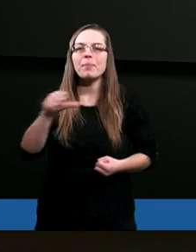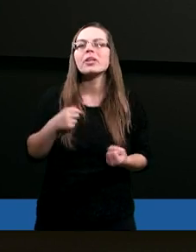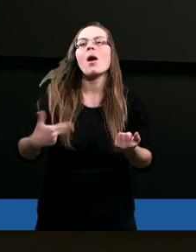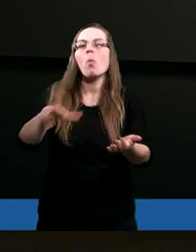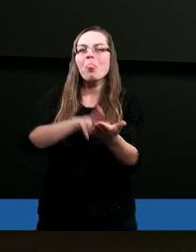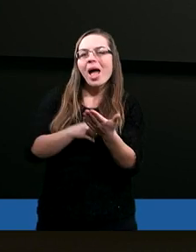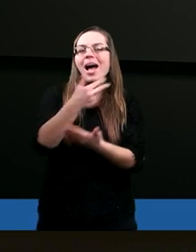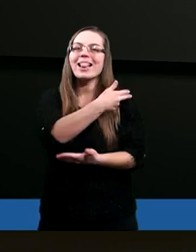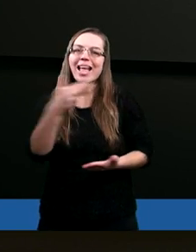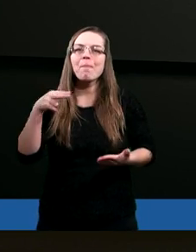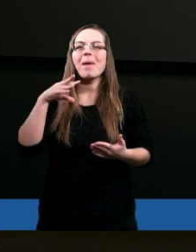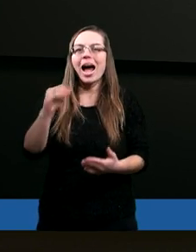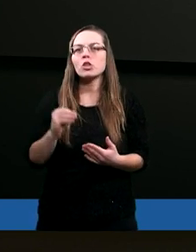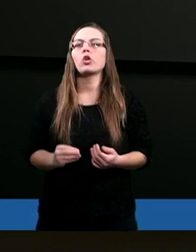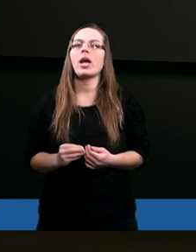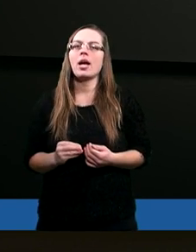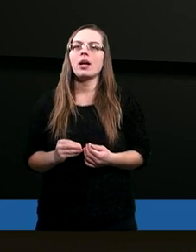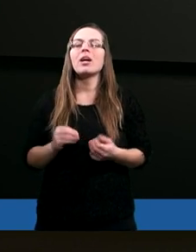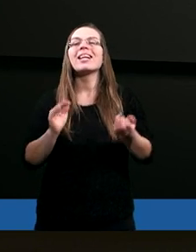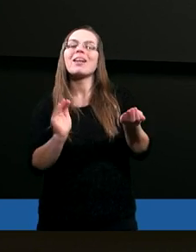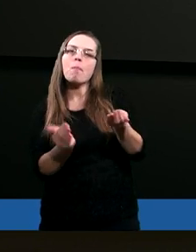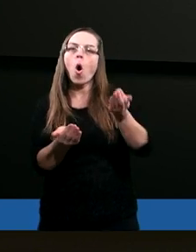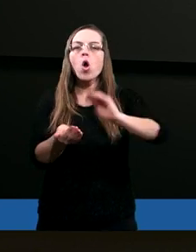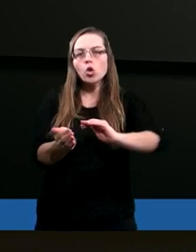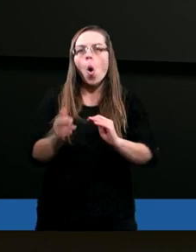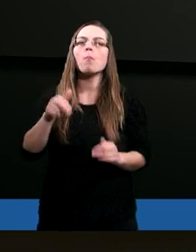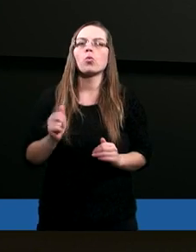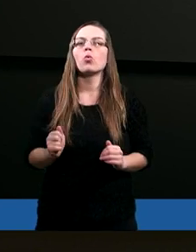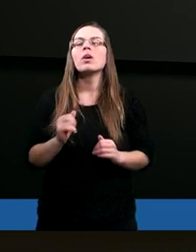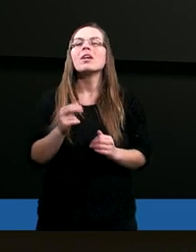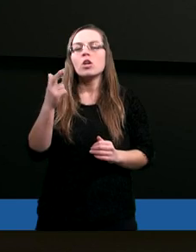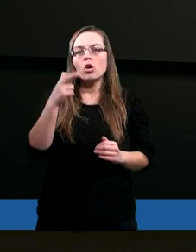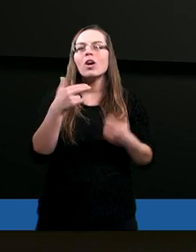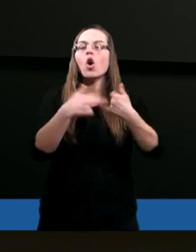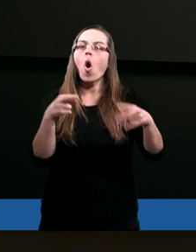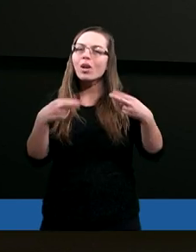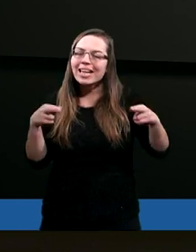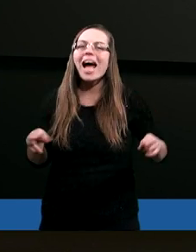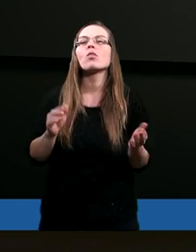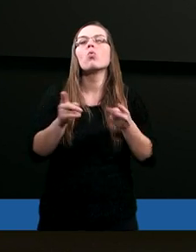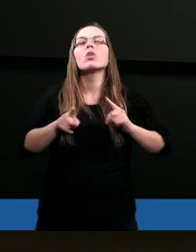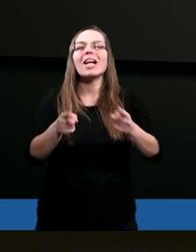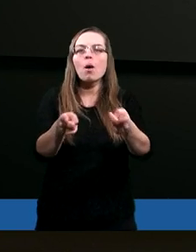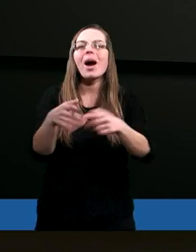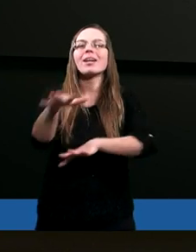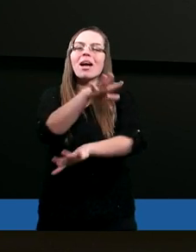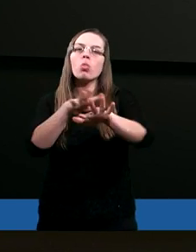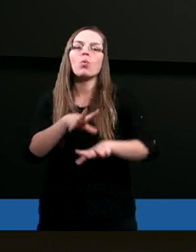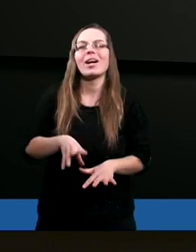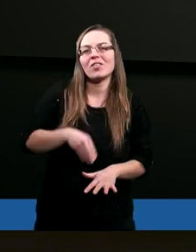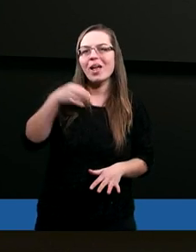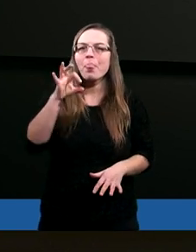temacie sposobu, rodzaju działania Ducha Świętego.